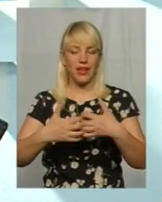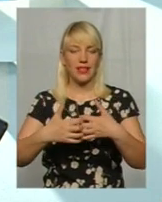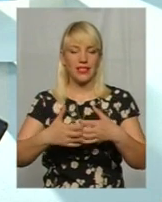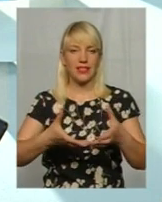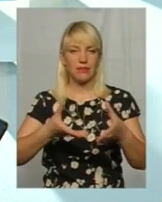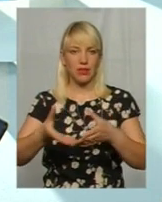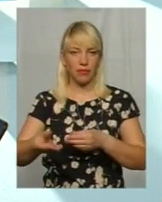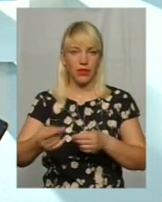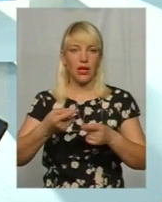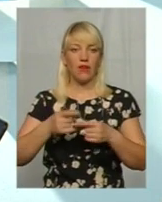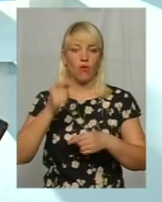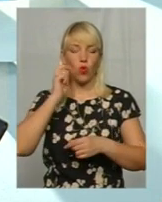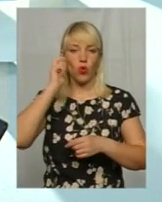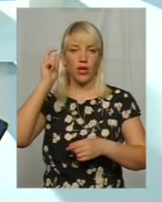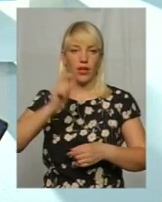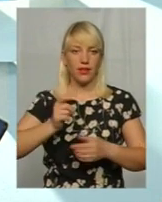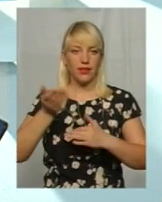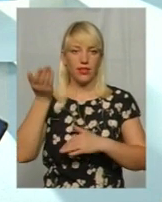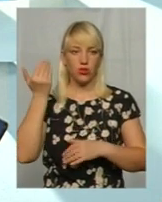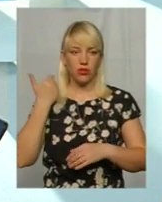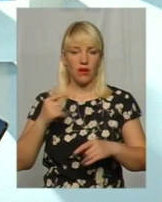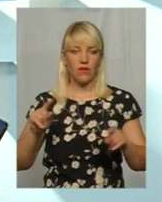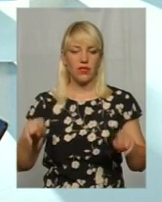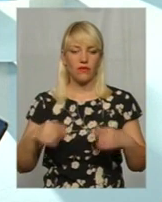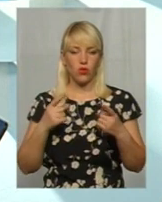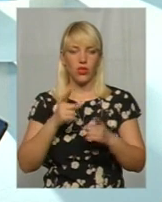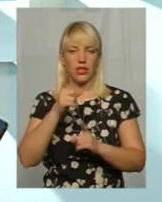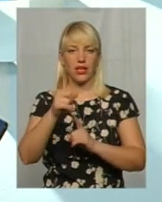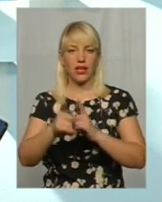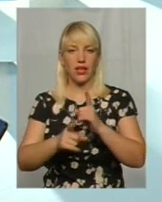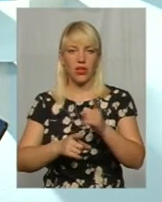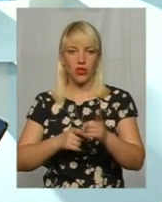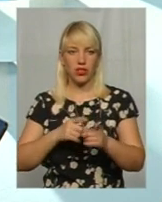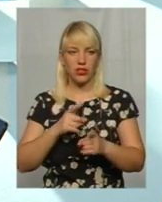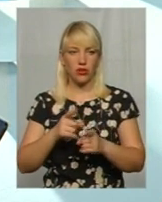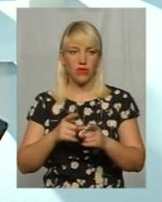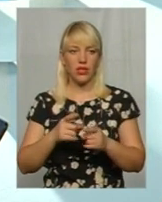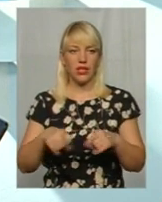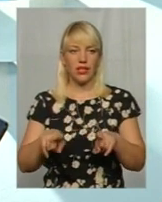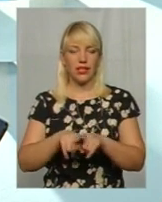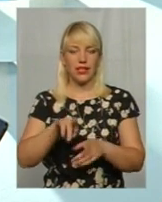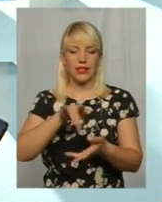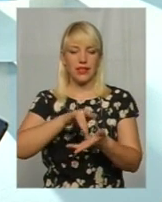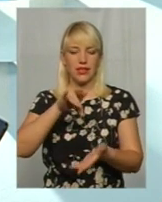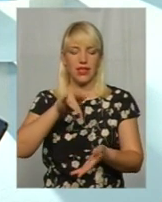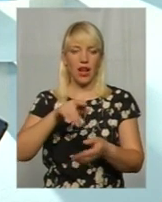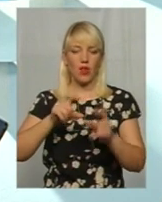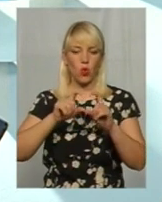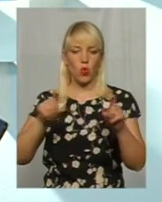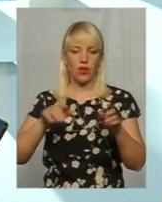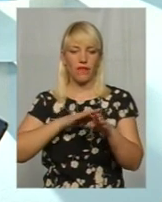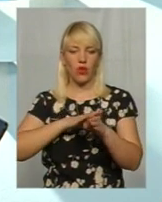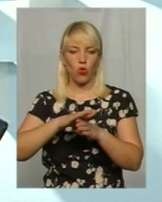В Україні нещодавно створений шляхом реорганізації об'єднання такий центральний орган виконавчої влади, як